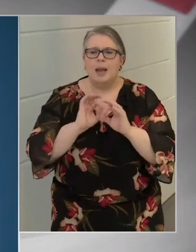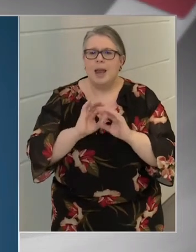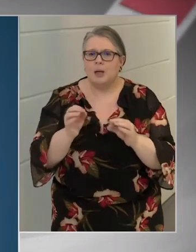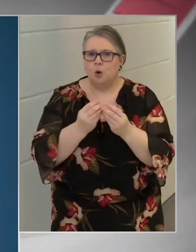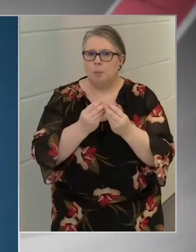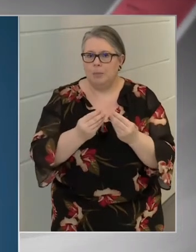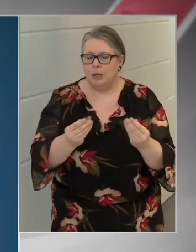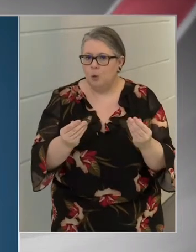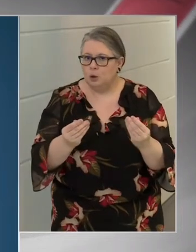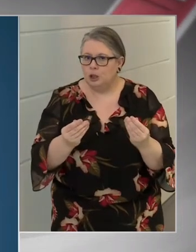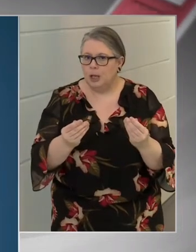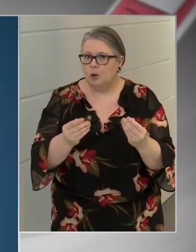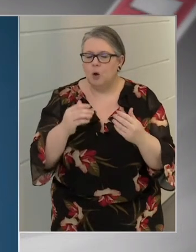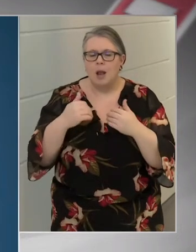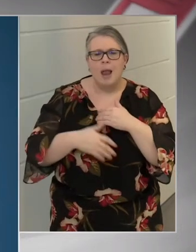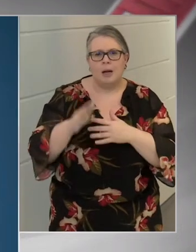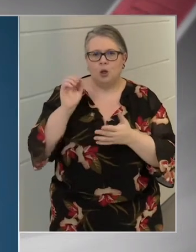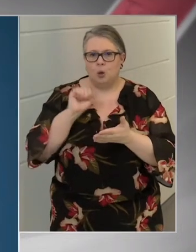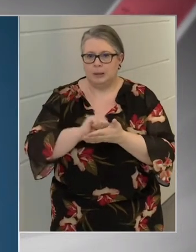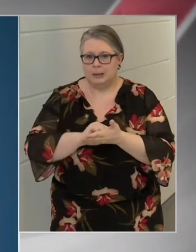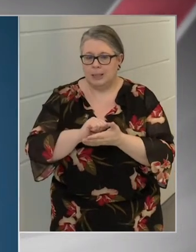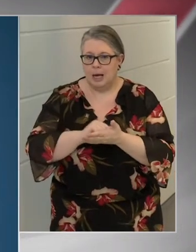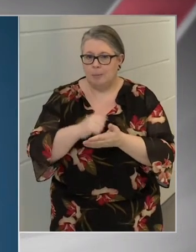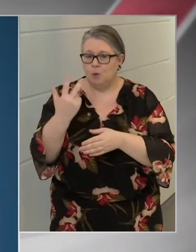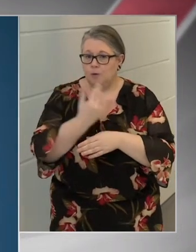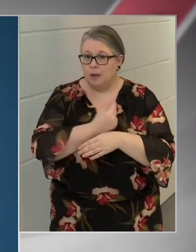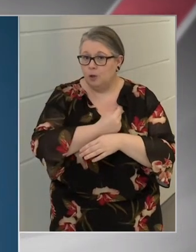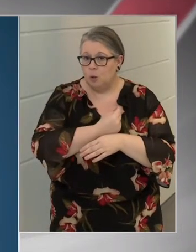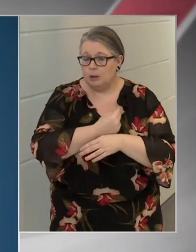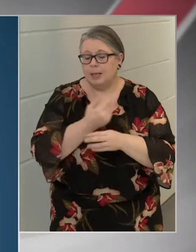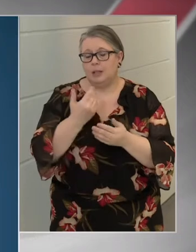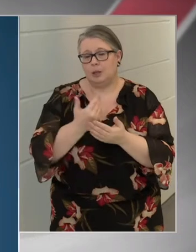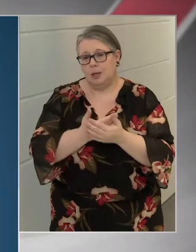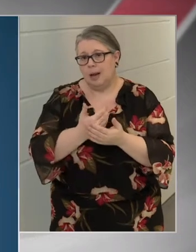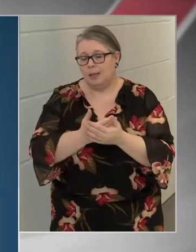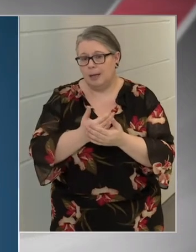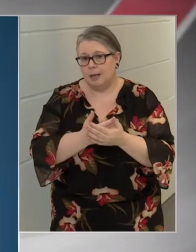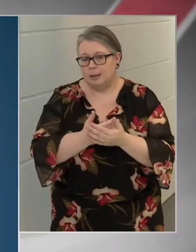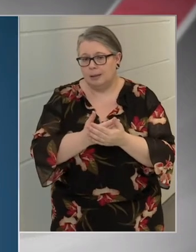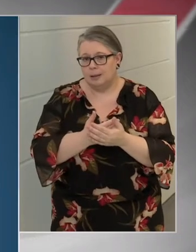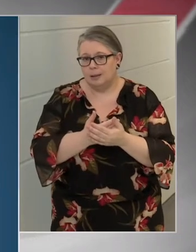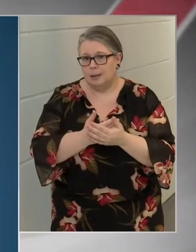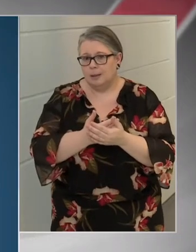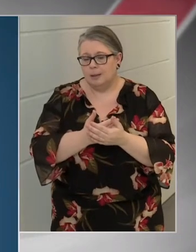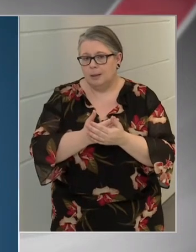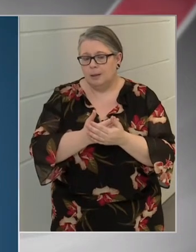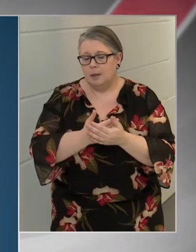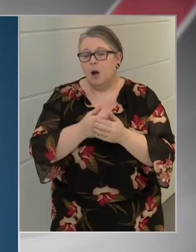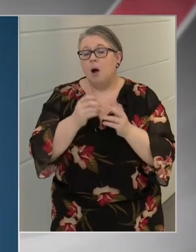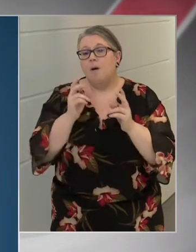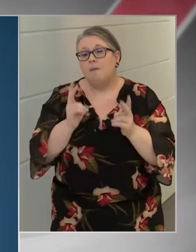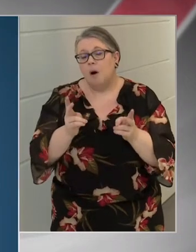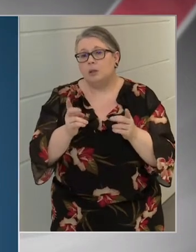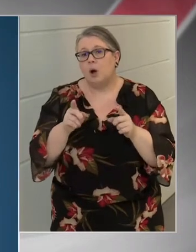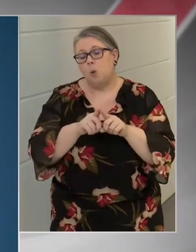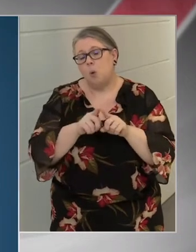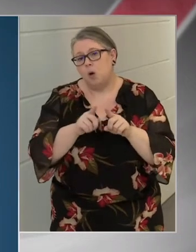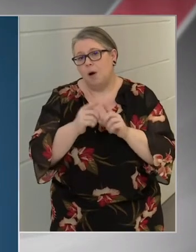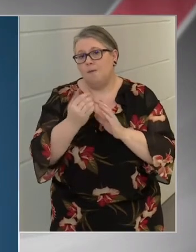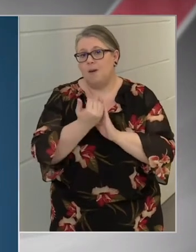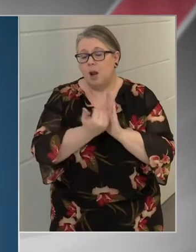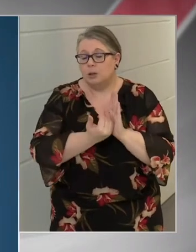minőségű, legnagyobb számú vakcina rendelkezésre álljon, vannak olyan